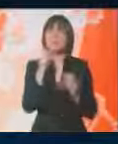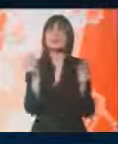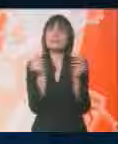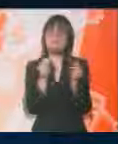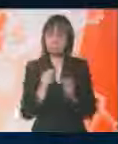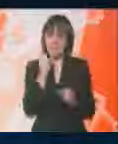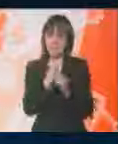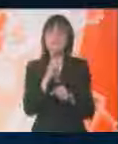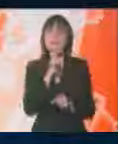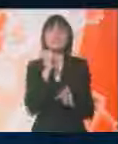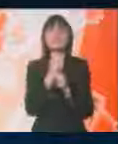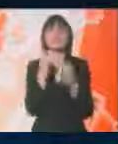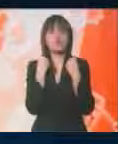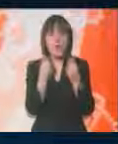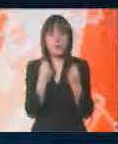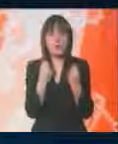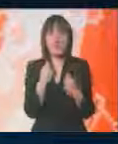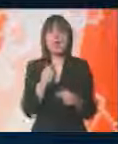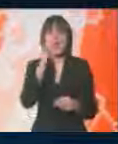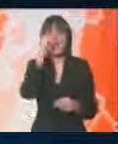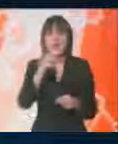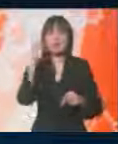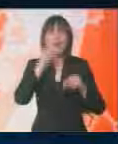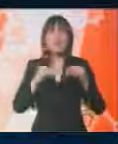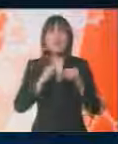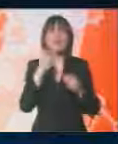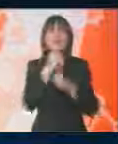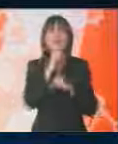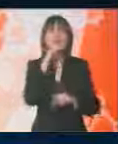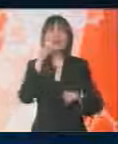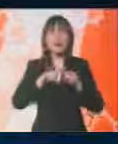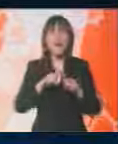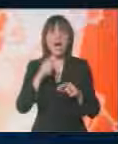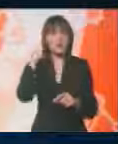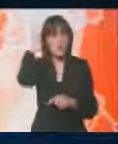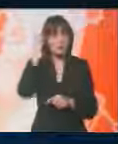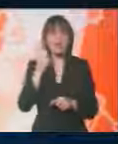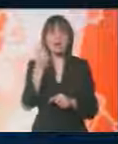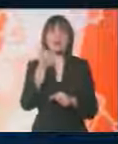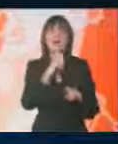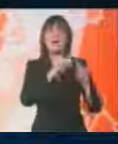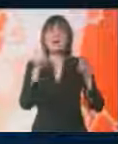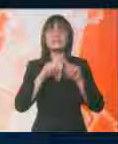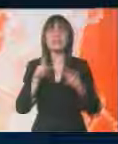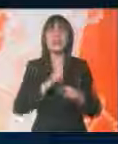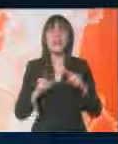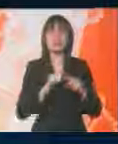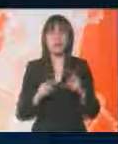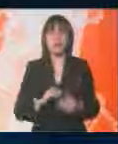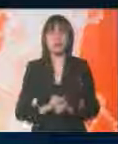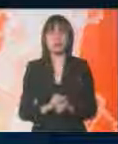sistem koji funkcioniše sasvim dobro, a najgora zaštita je u Bosni i Hercegovini i na Kosovu iz različitih razloga.